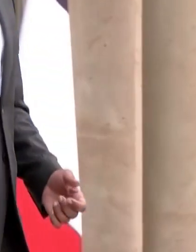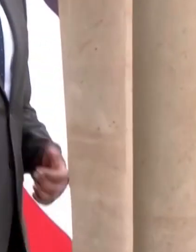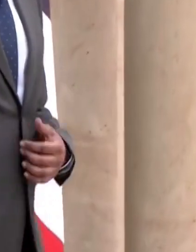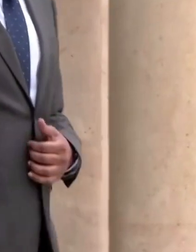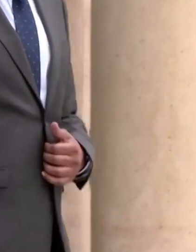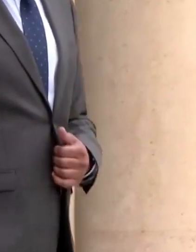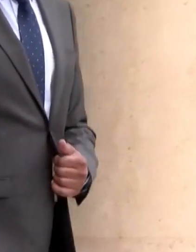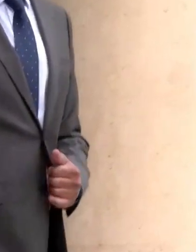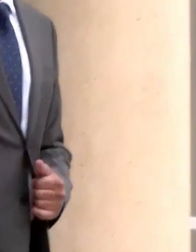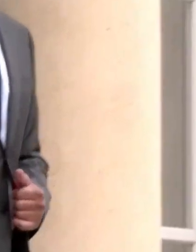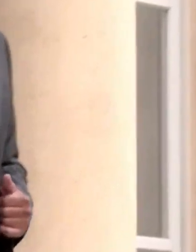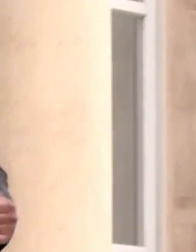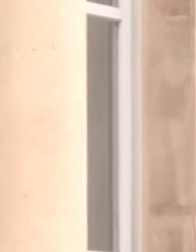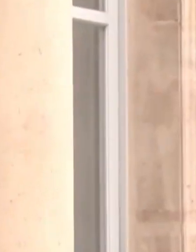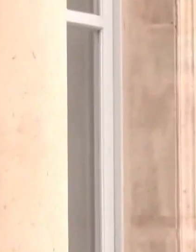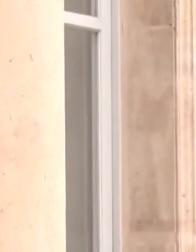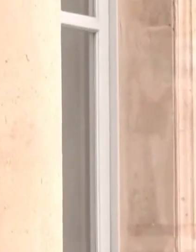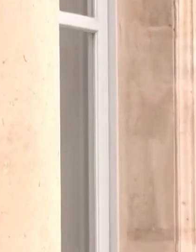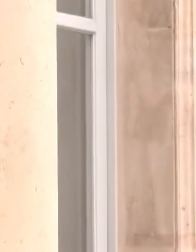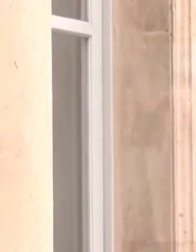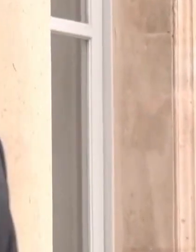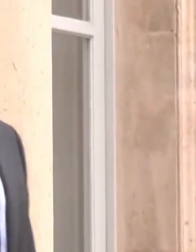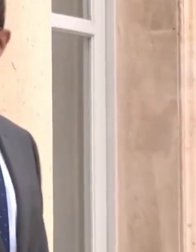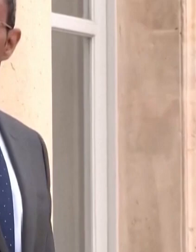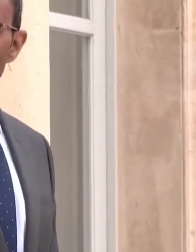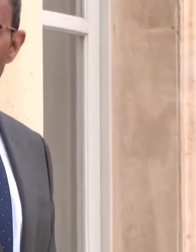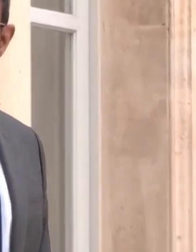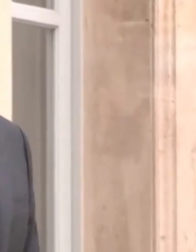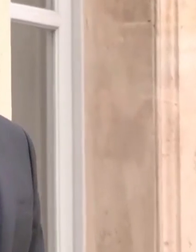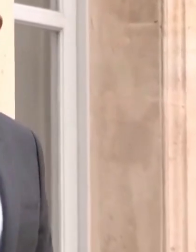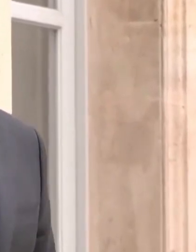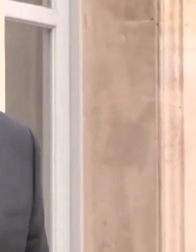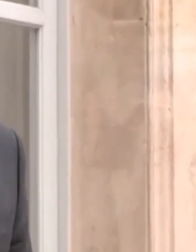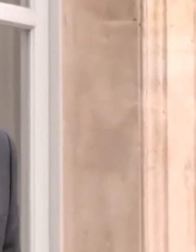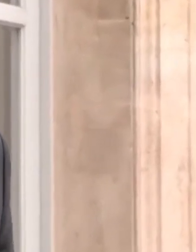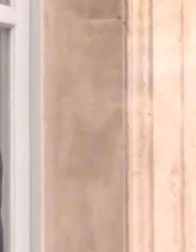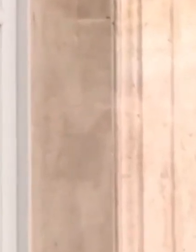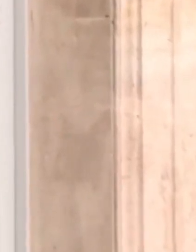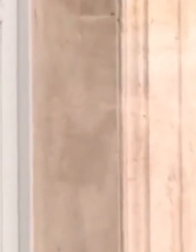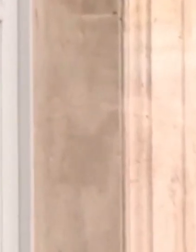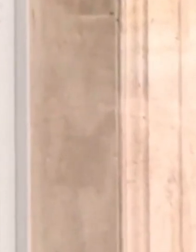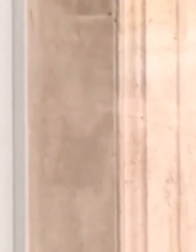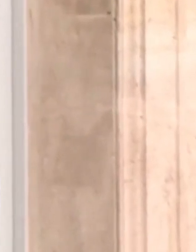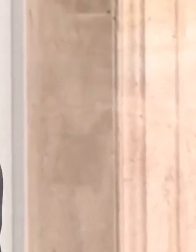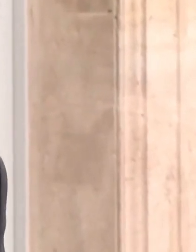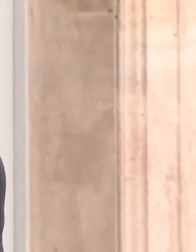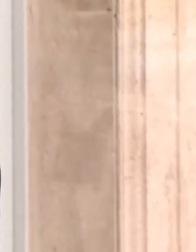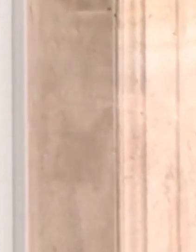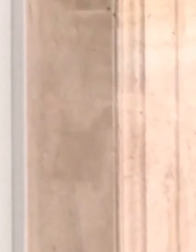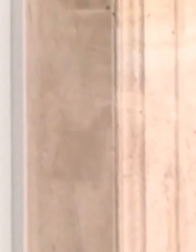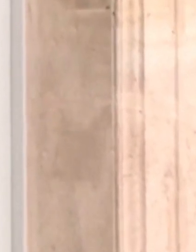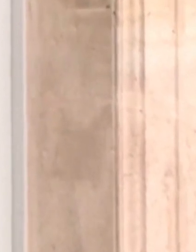Bonjour, messieurs ! Alors, vous allez àiza ou quoi ?